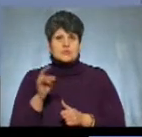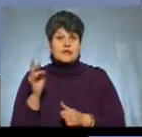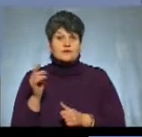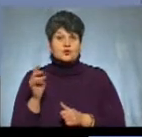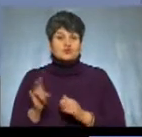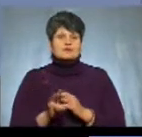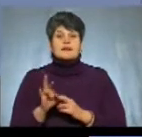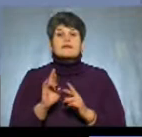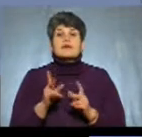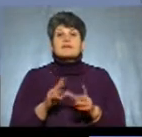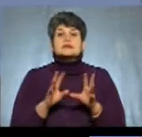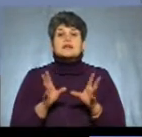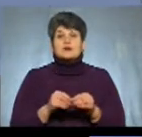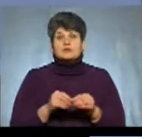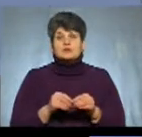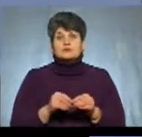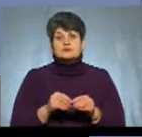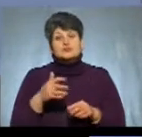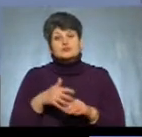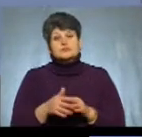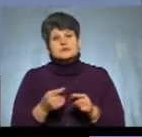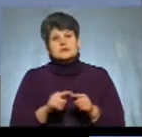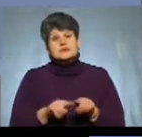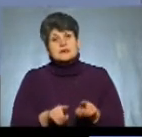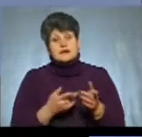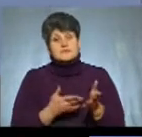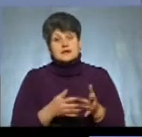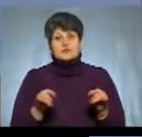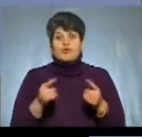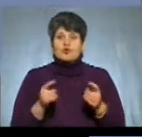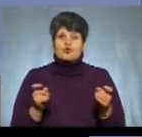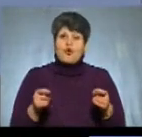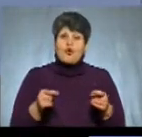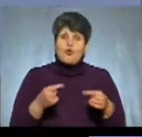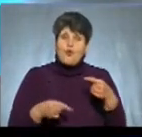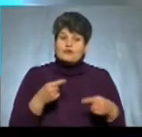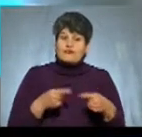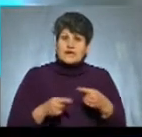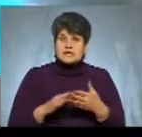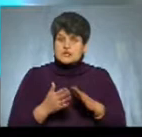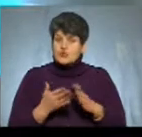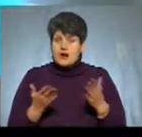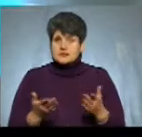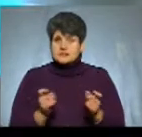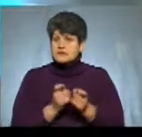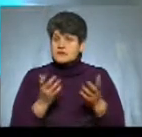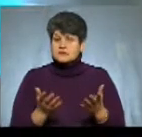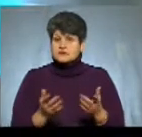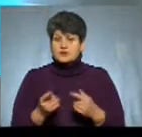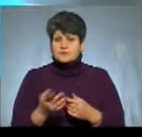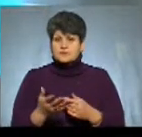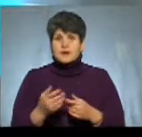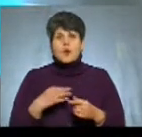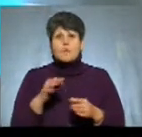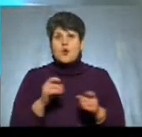Як ви загалом оцінюєте це? Чи створює це конфліктну ситуацію на Тернопільщині? Про конфліктні ситуації